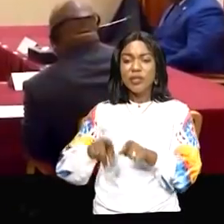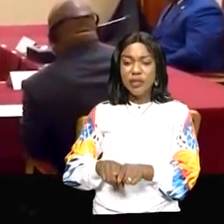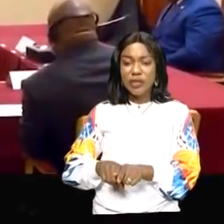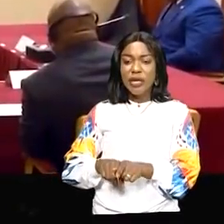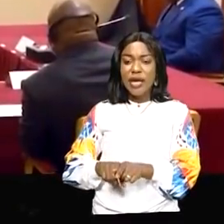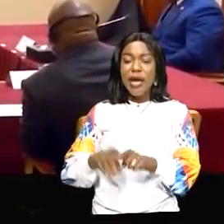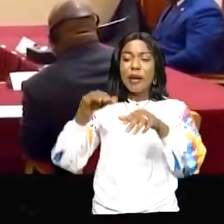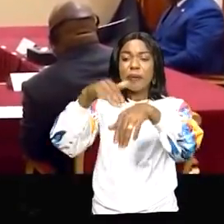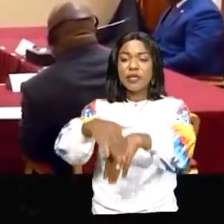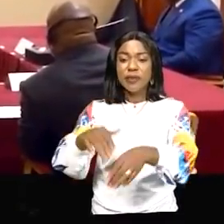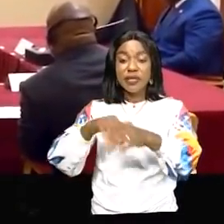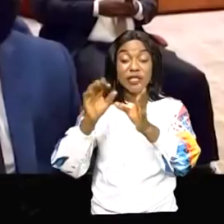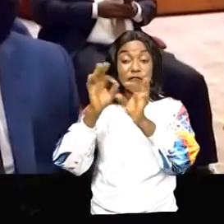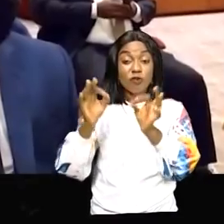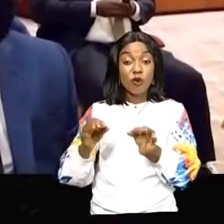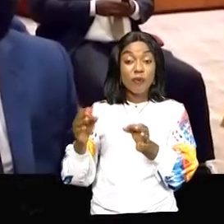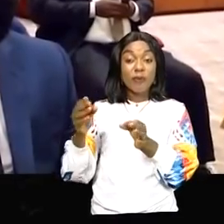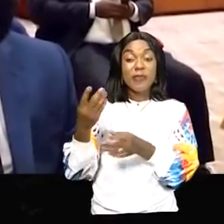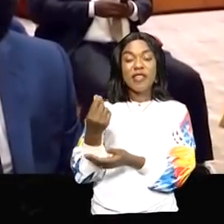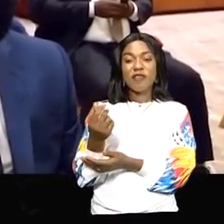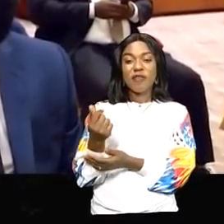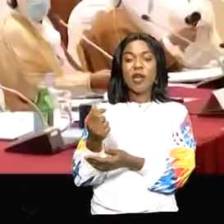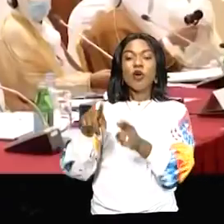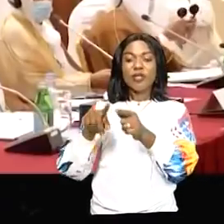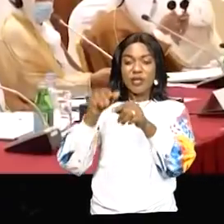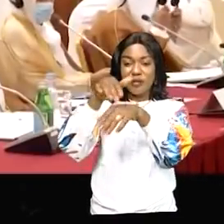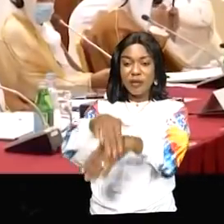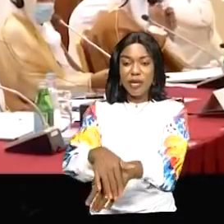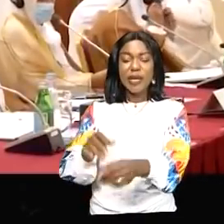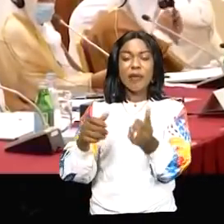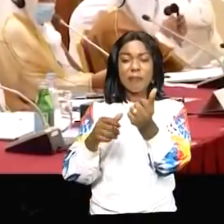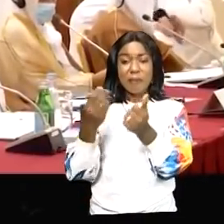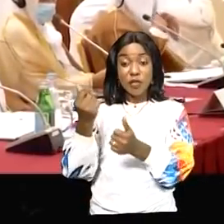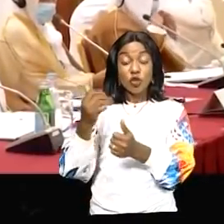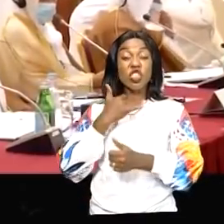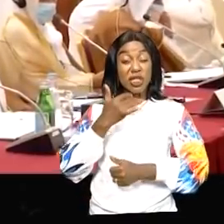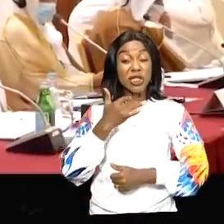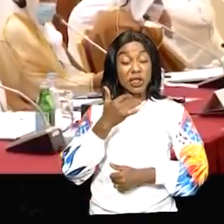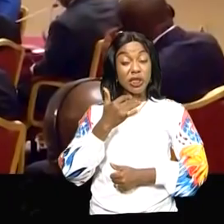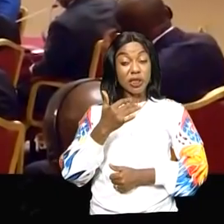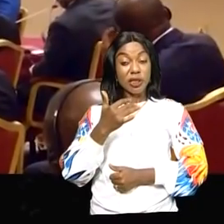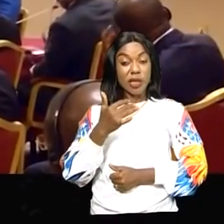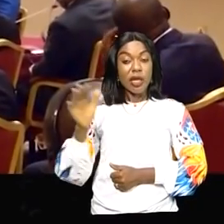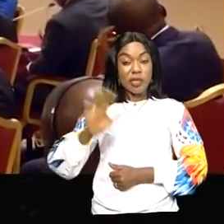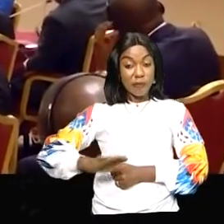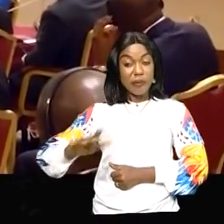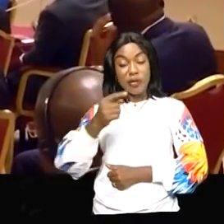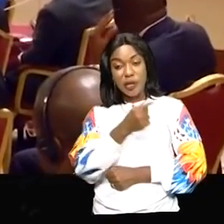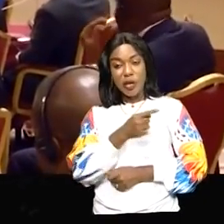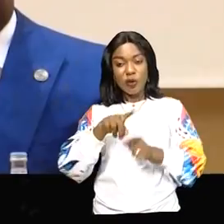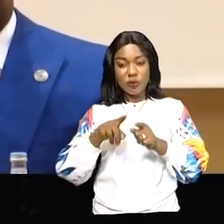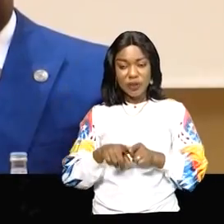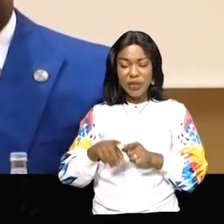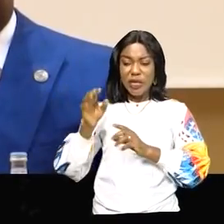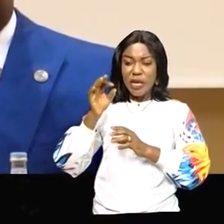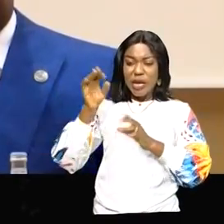forum d'affaires qui a réuni des investisseurs et hommes d'affaires qatari. Dans son allocution, le chef de l'État a présenté